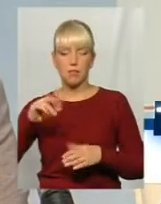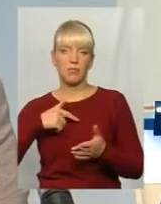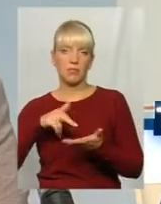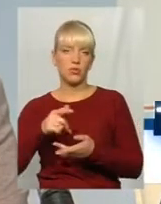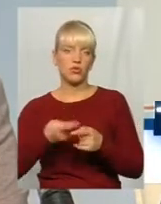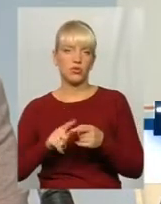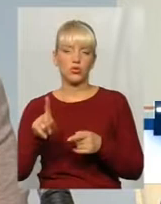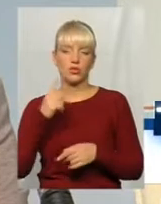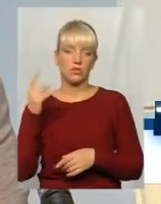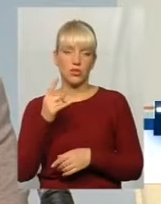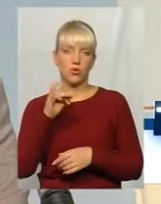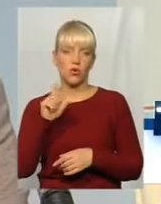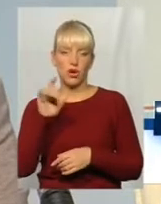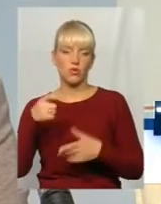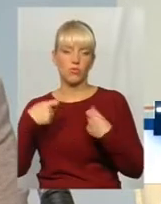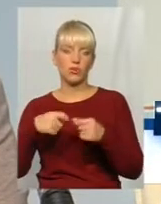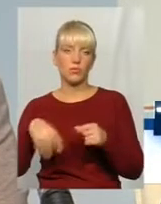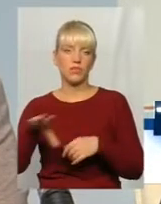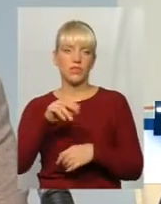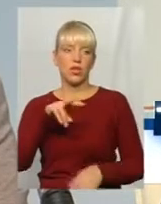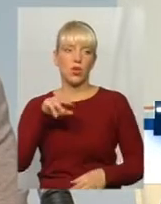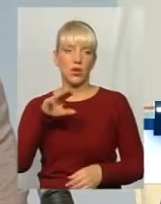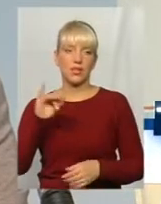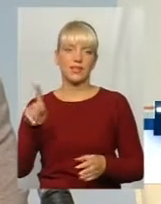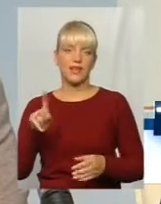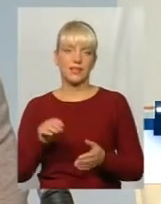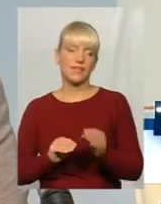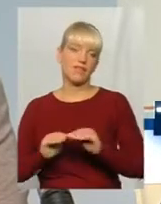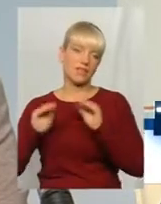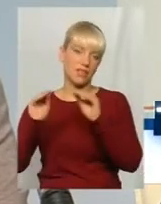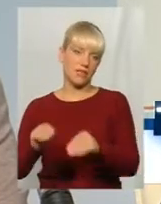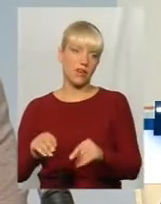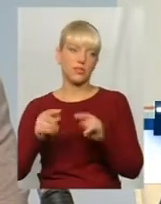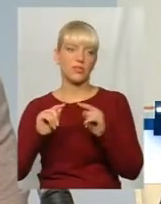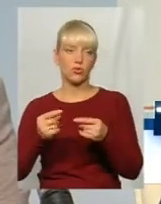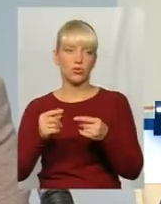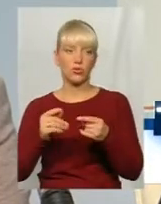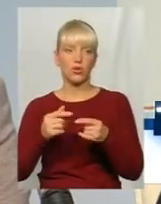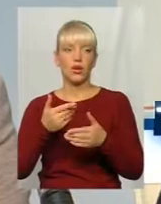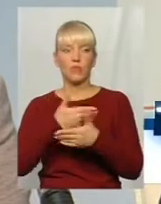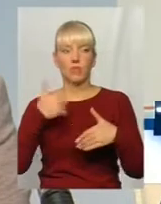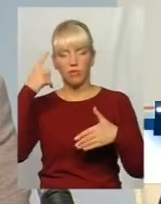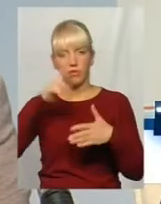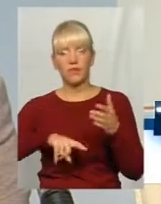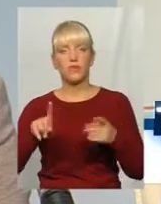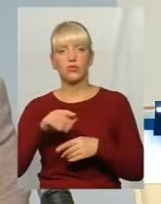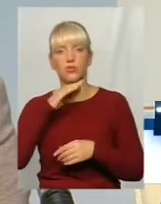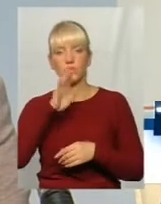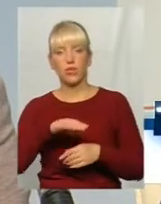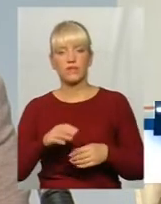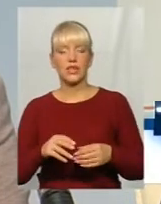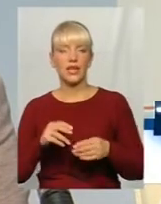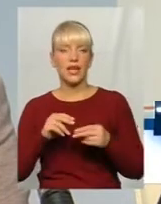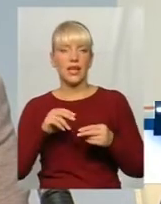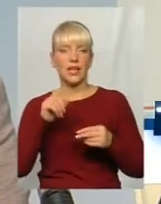разу продаємо всі лоти, які виставляються. Тобто, тому ми певні, що достатня вже клієнтська база